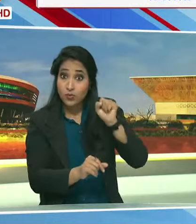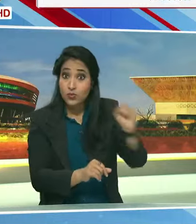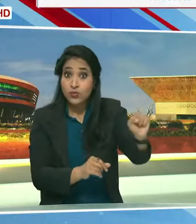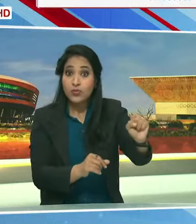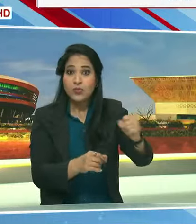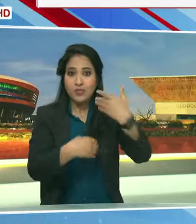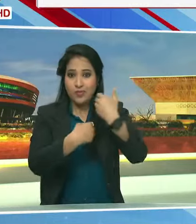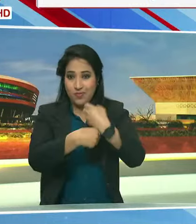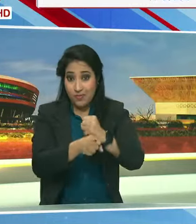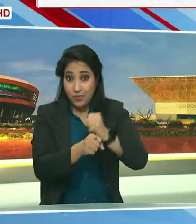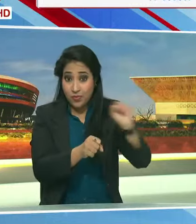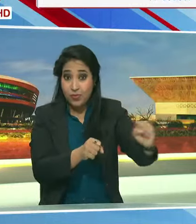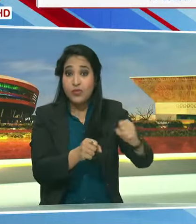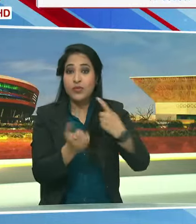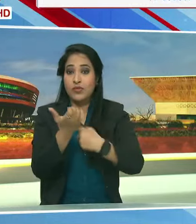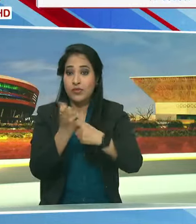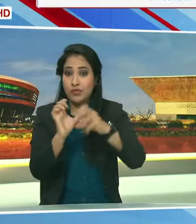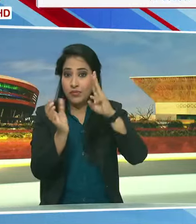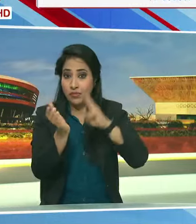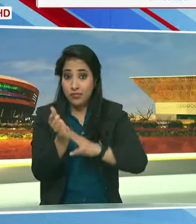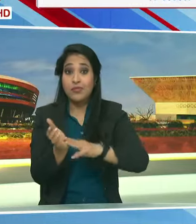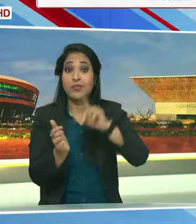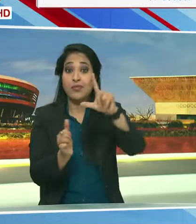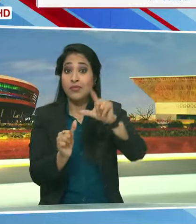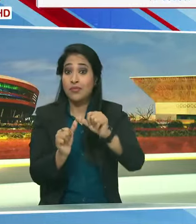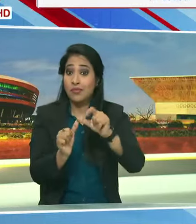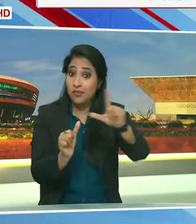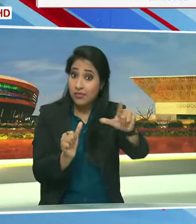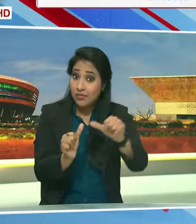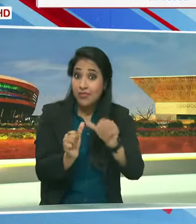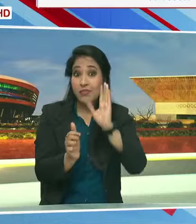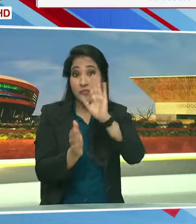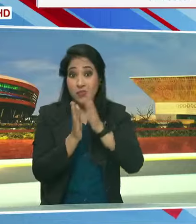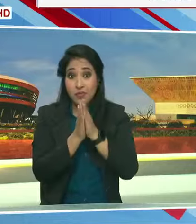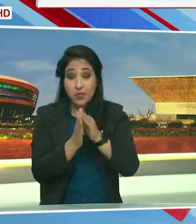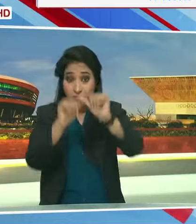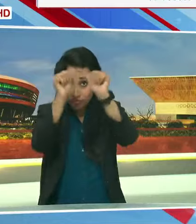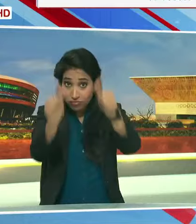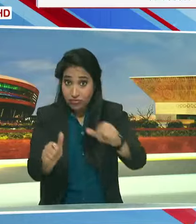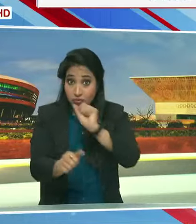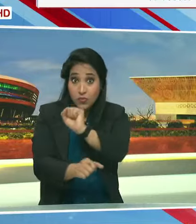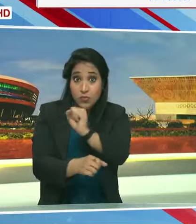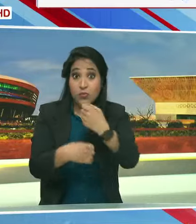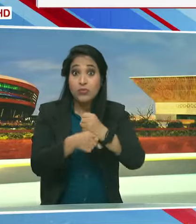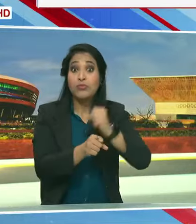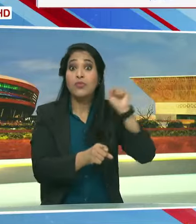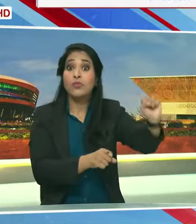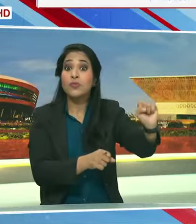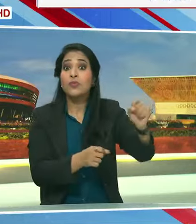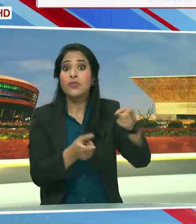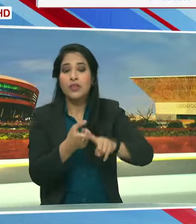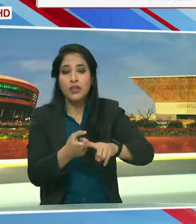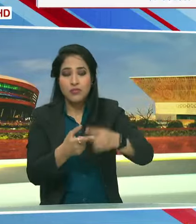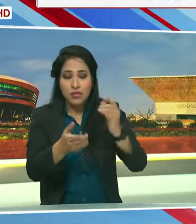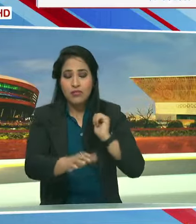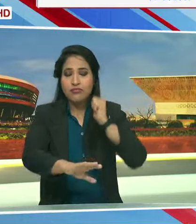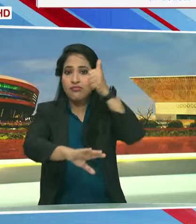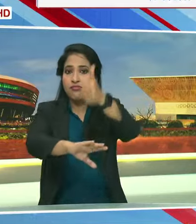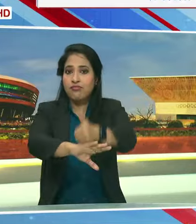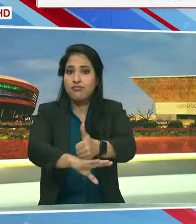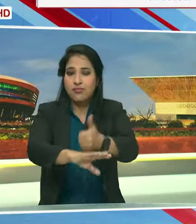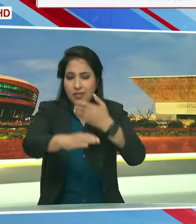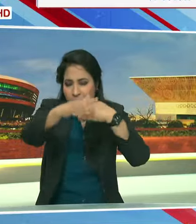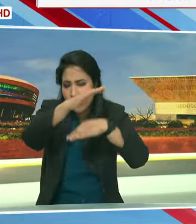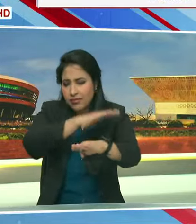बनाई गई शुरी राम लला की मोर्ति को मंदिर के गर्ब ग्रिह के अंदर रखा गया